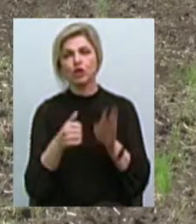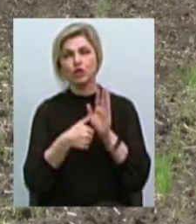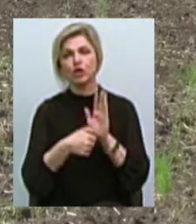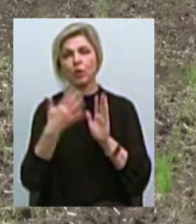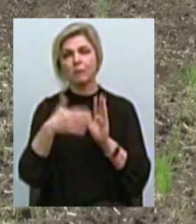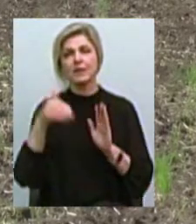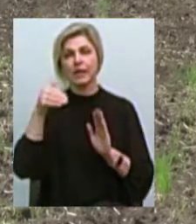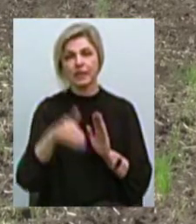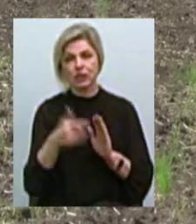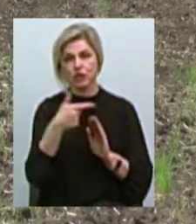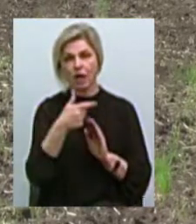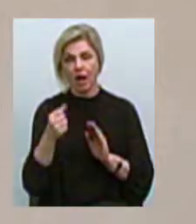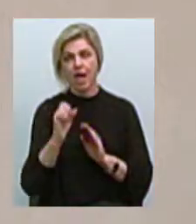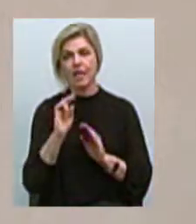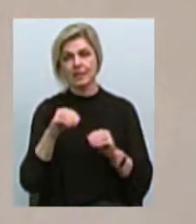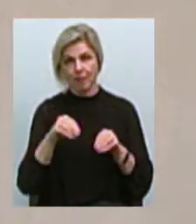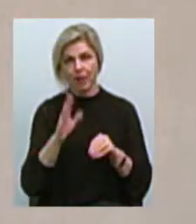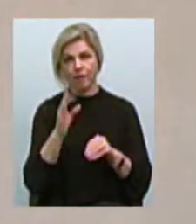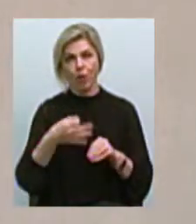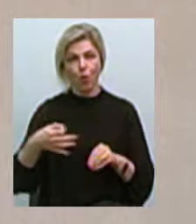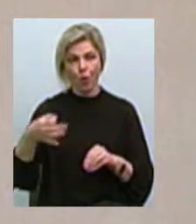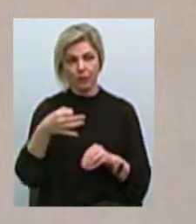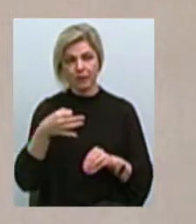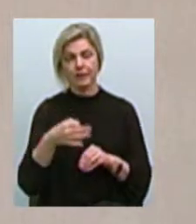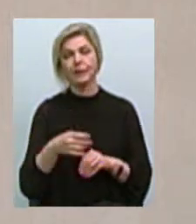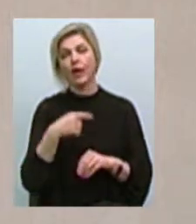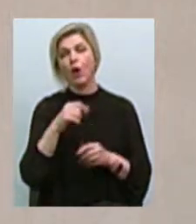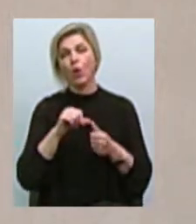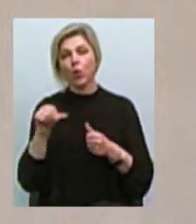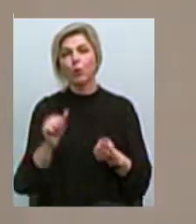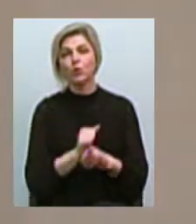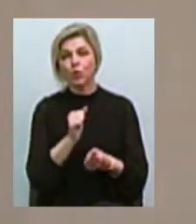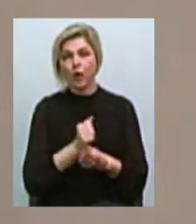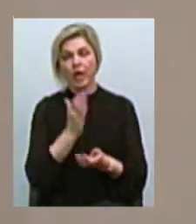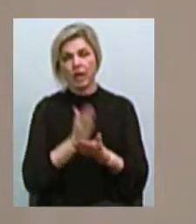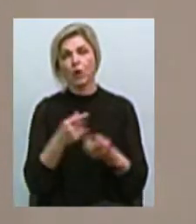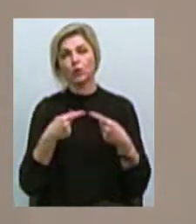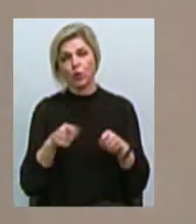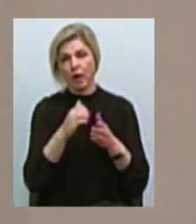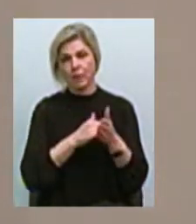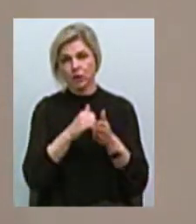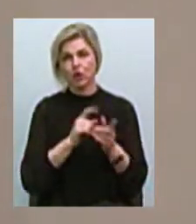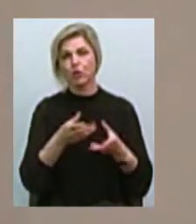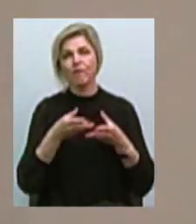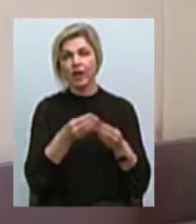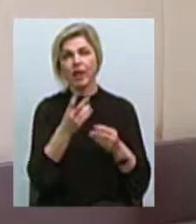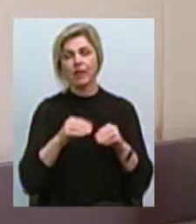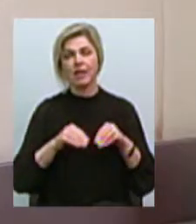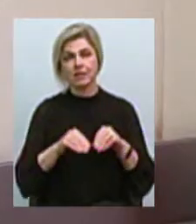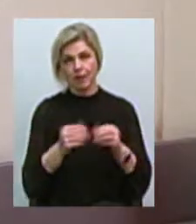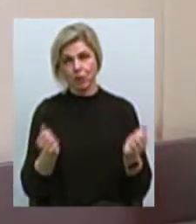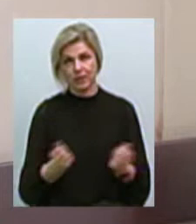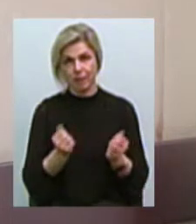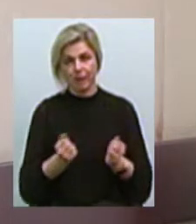тисячі гектарів землі в області. Віктор Твердой говорить, окрім посихи, існують фактори, які впливають на сівбу озимих культур.